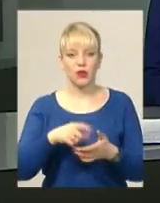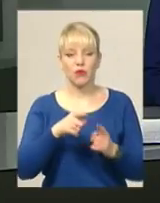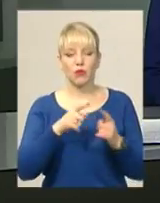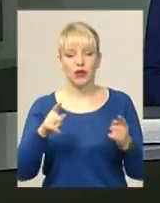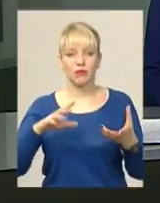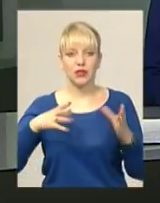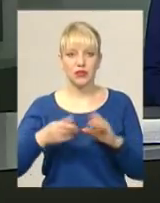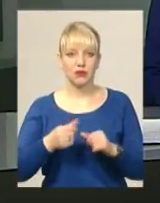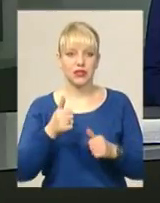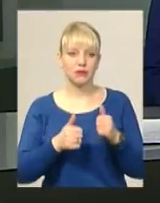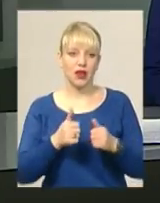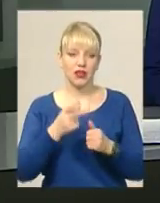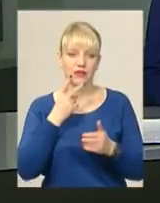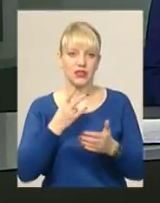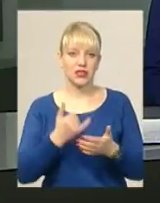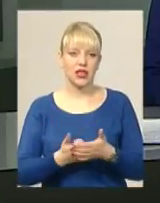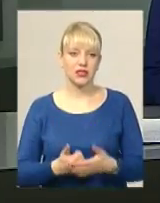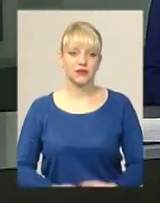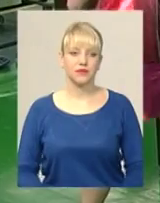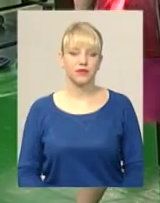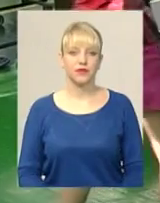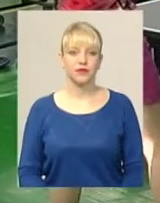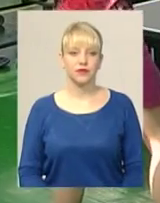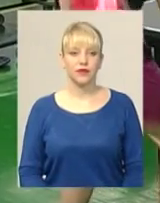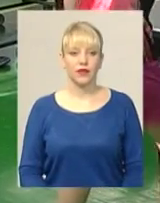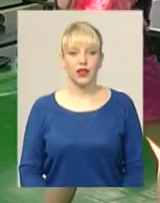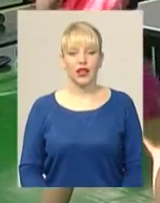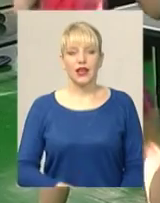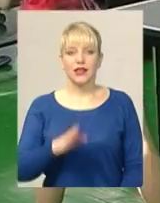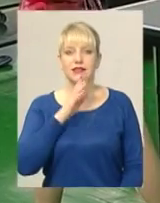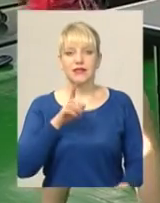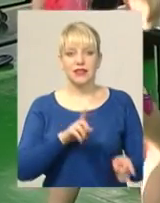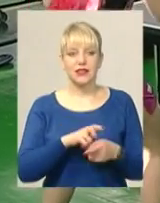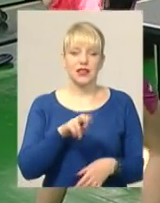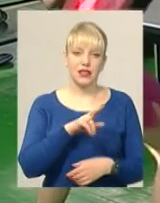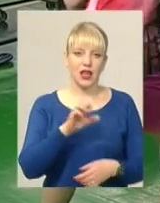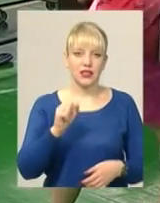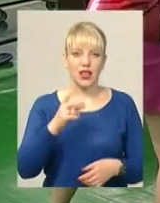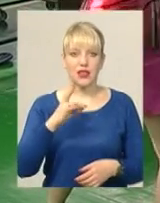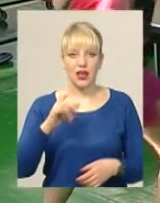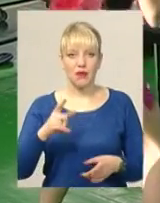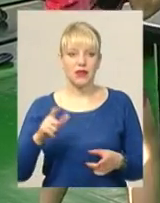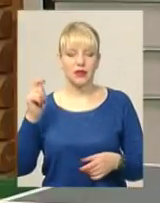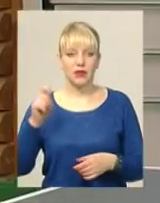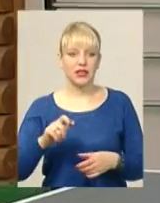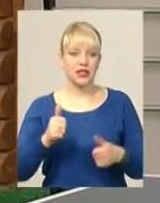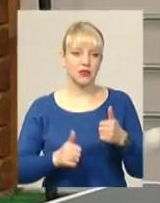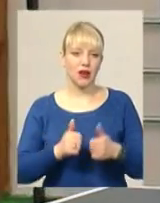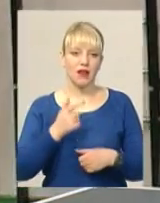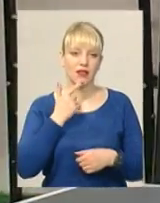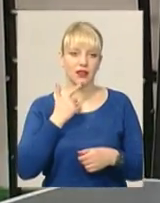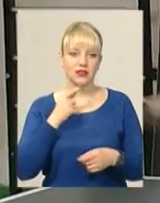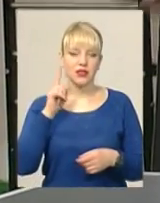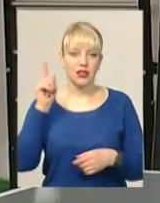підсумки змагань Світлана Поробок. Сестри Діана та Анастасія Нагребецькі приїхали на змагання з Красилова.